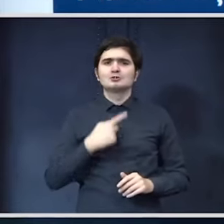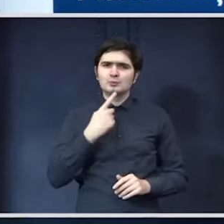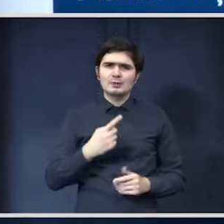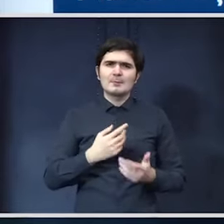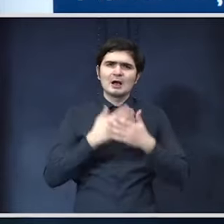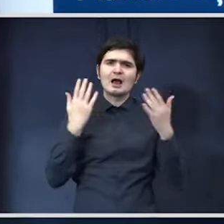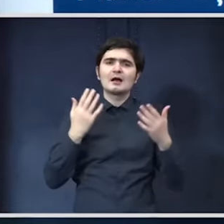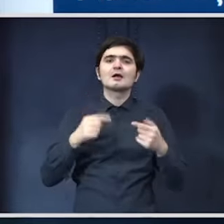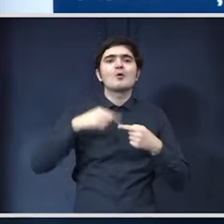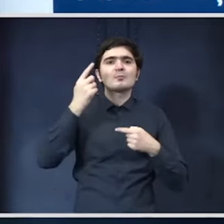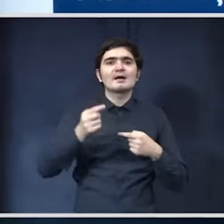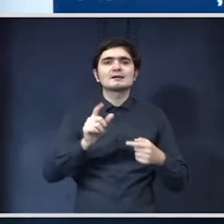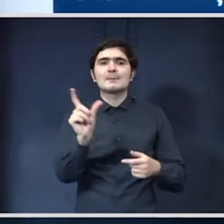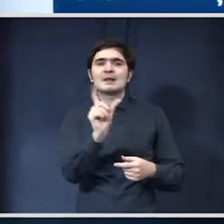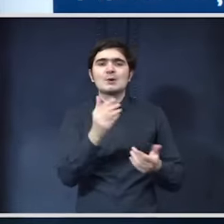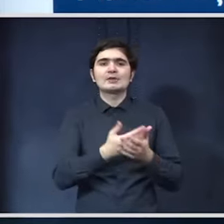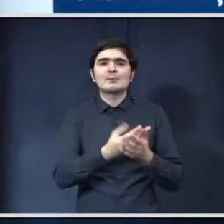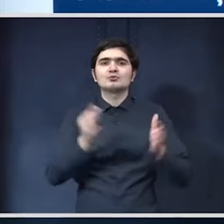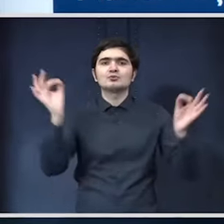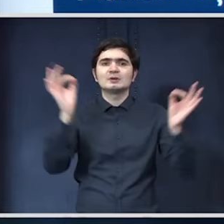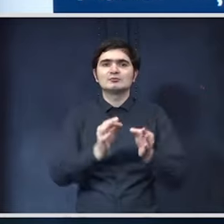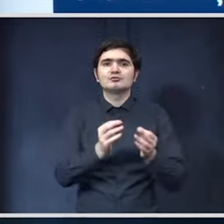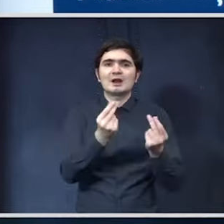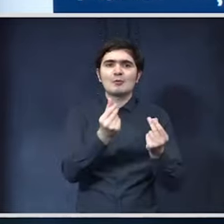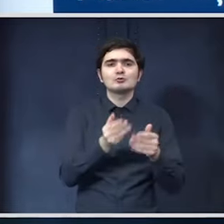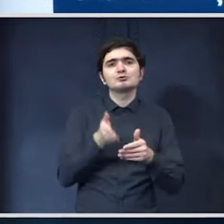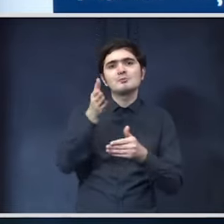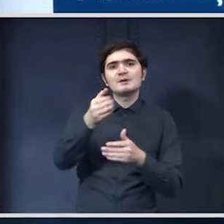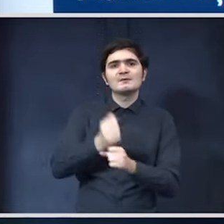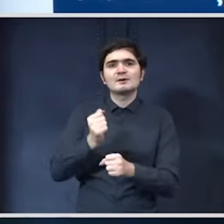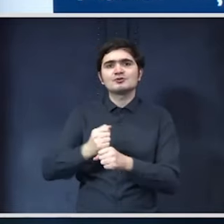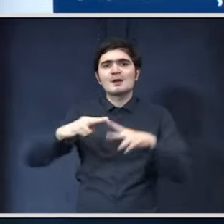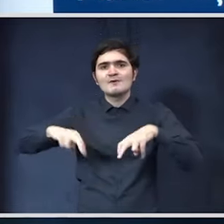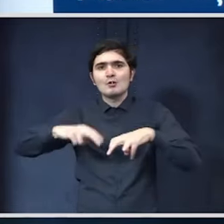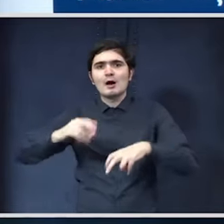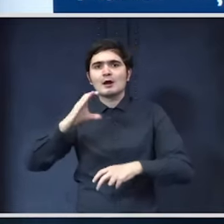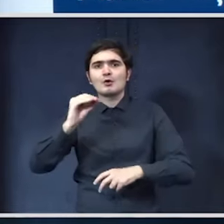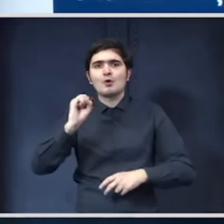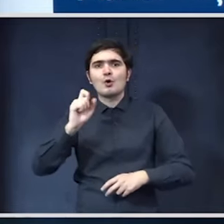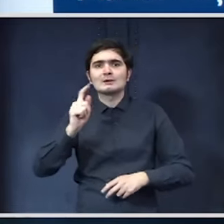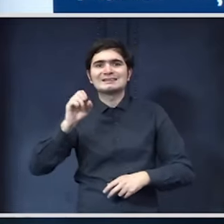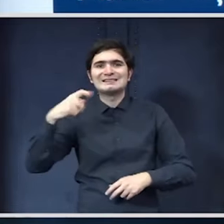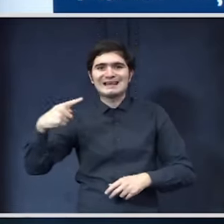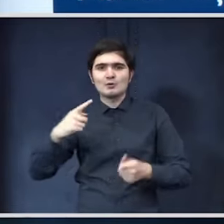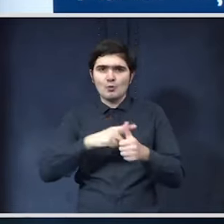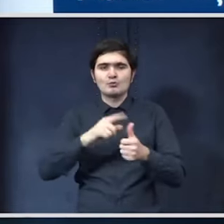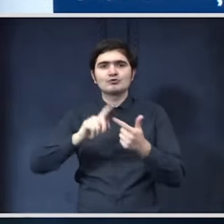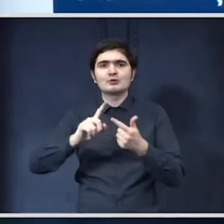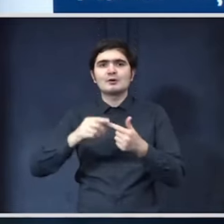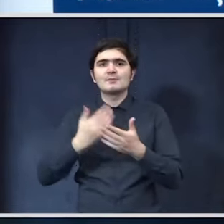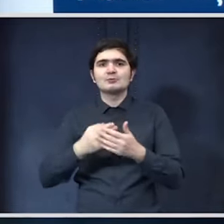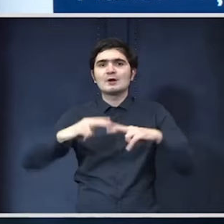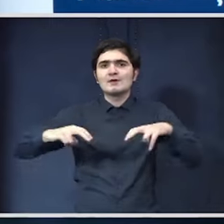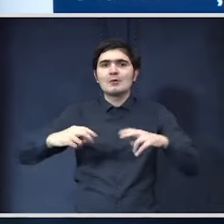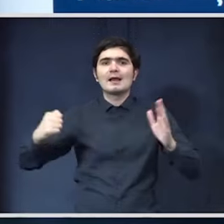acest lucru că urmează perioada de reducere a costurilor prin această evaluare unul de costing și doi de impactul asupra